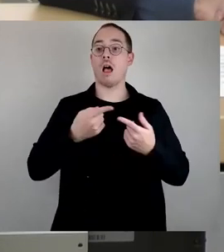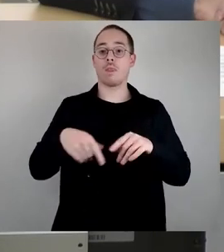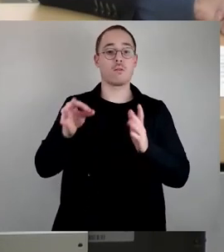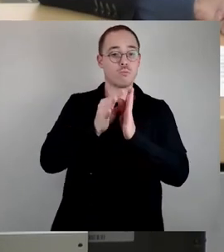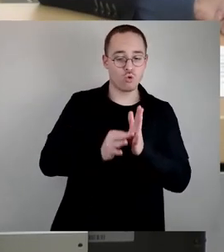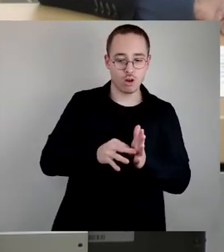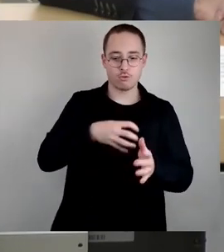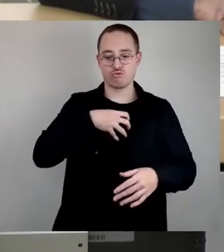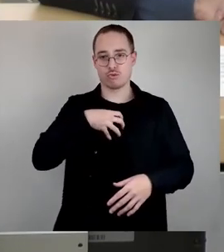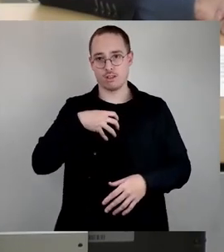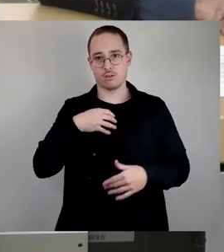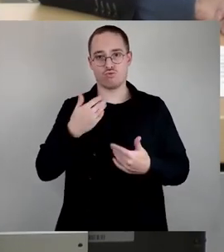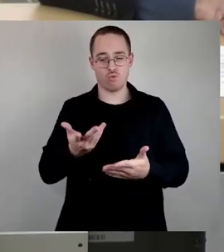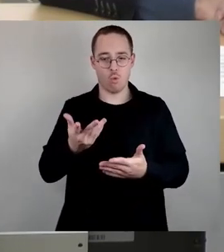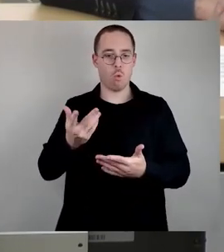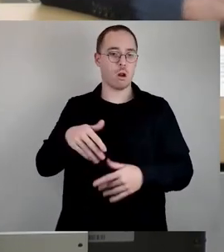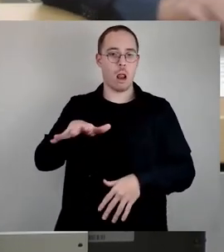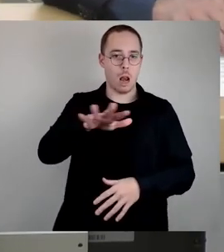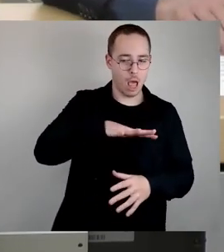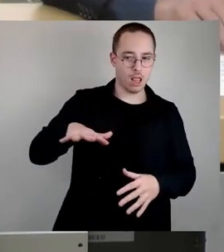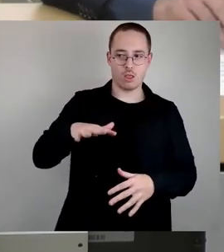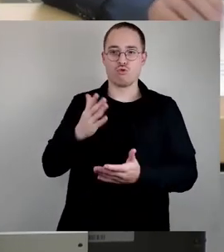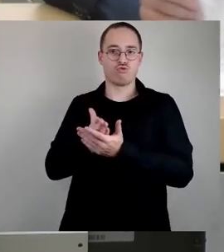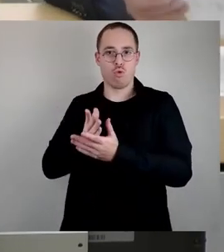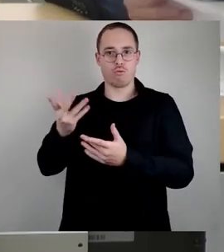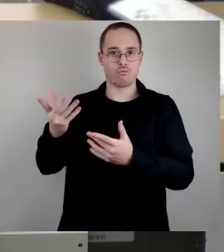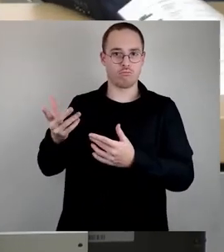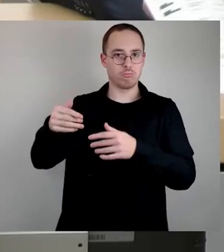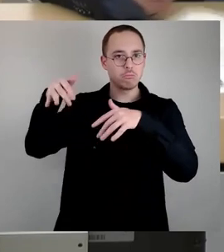bereits erfüllt und stehen damit nur unnötigen Verwaltungsaufwand her.